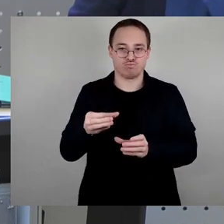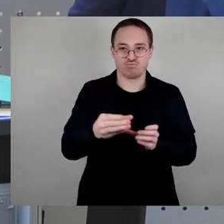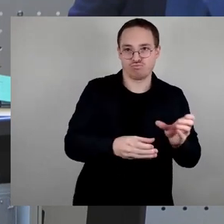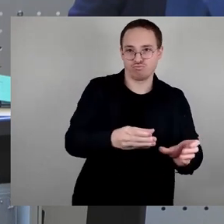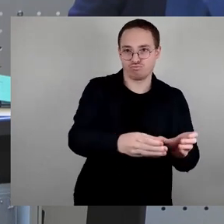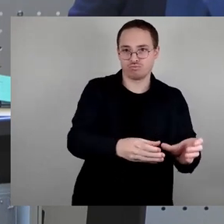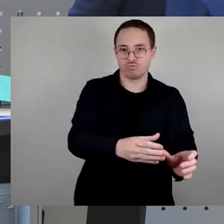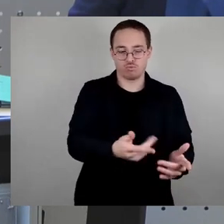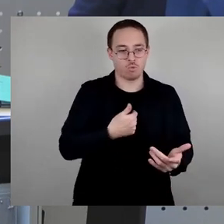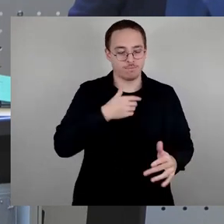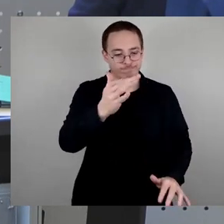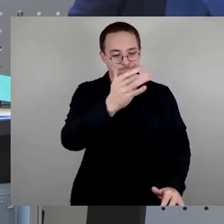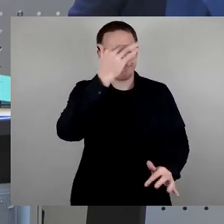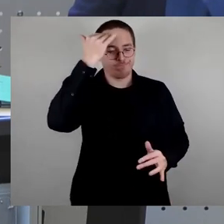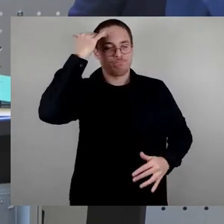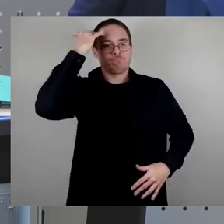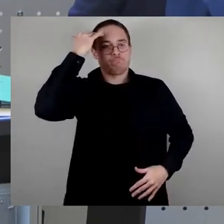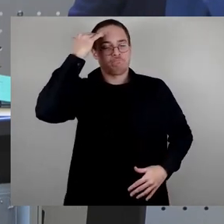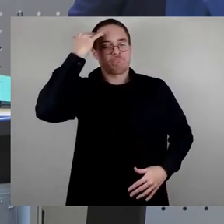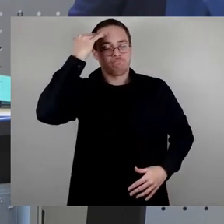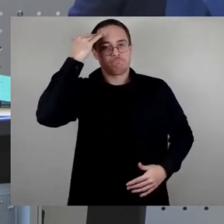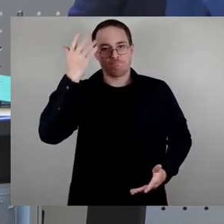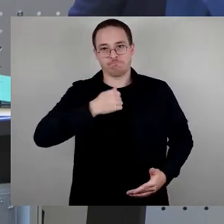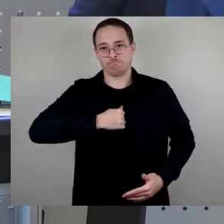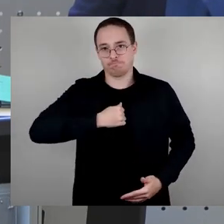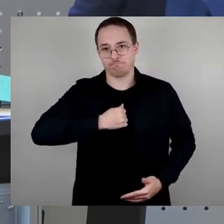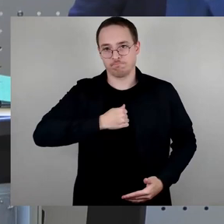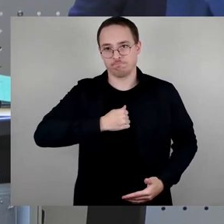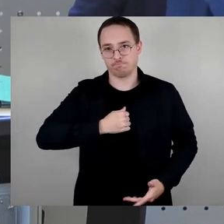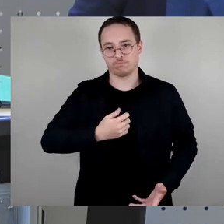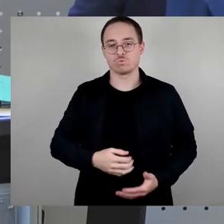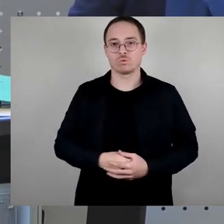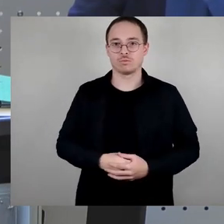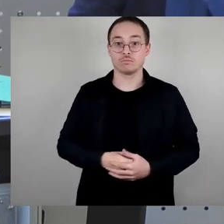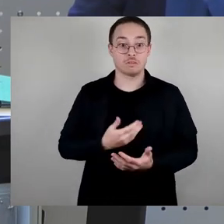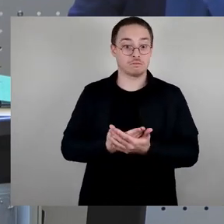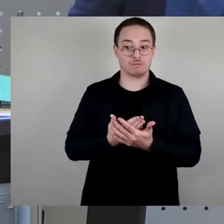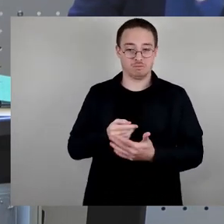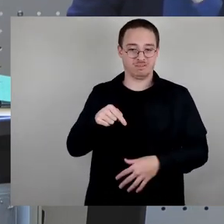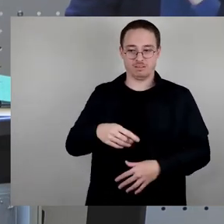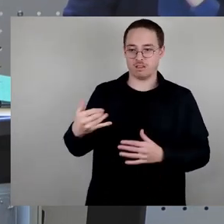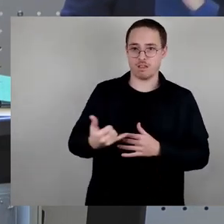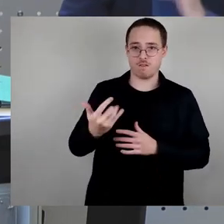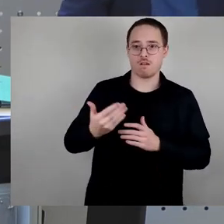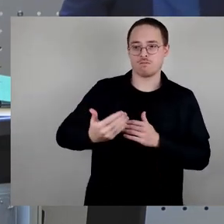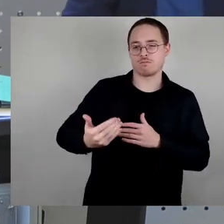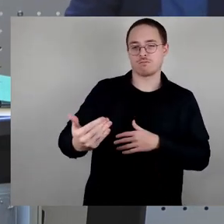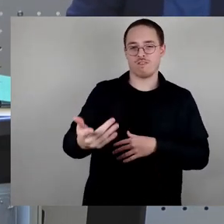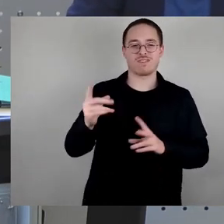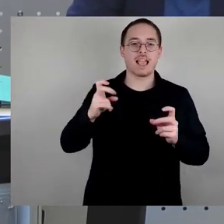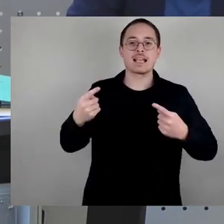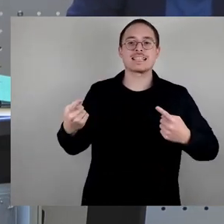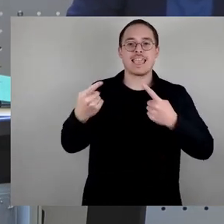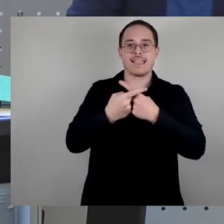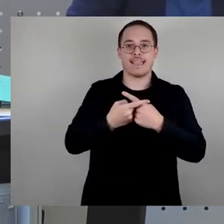Umso beschämender sind Jahr für Jahr die sogenannten Gegendemonstrationen, egal ob auf dem Altmarkt oder auf den Friedhöfen unserer Stadt, die